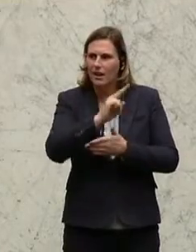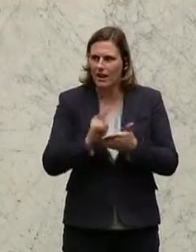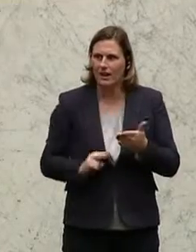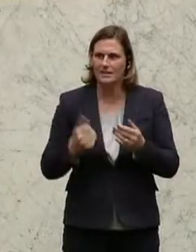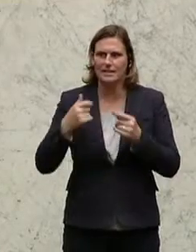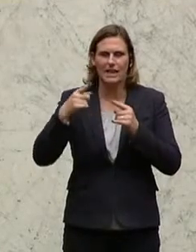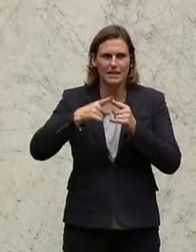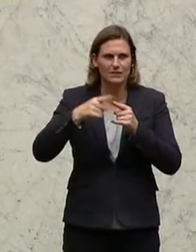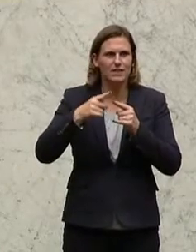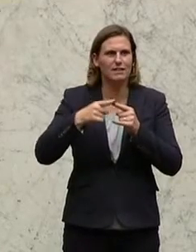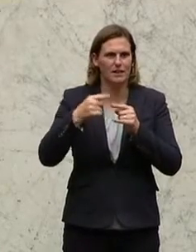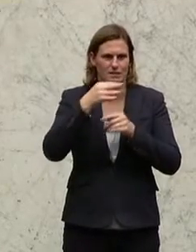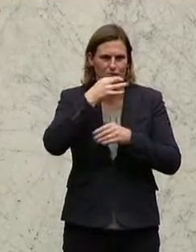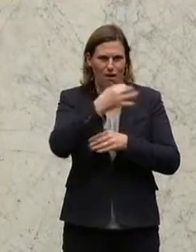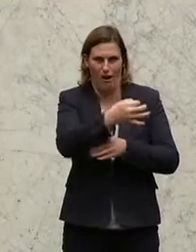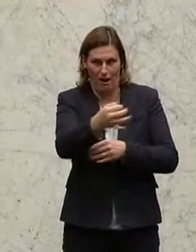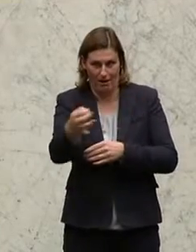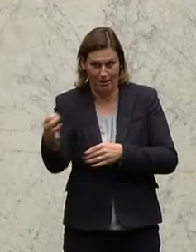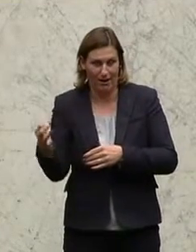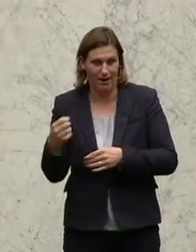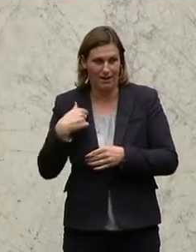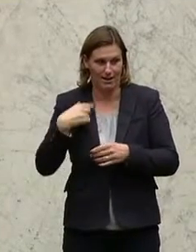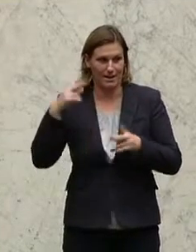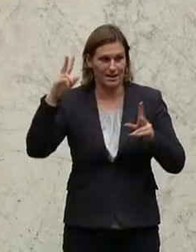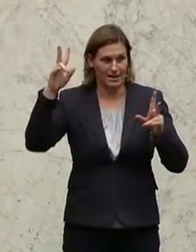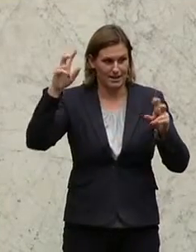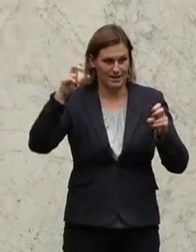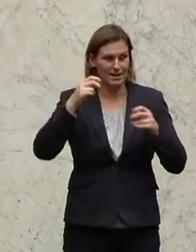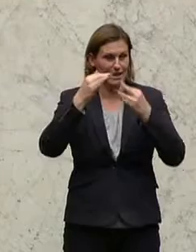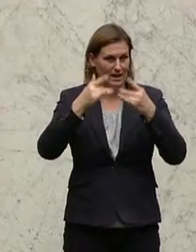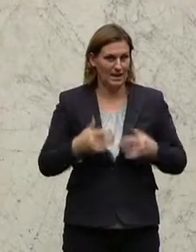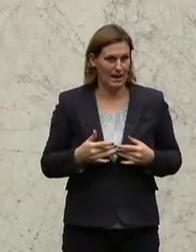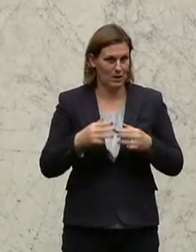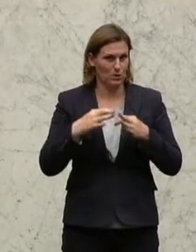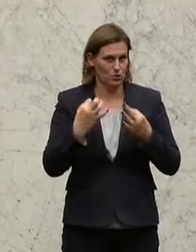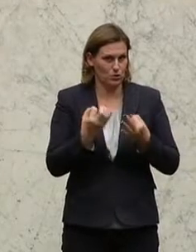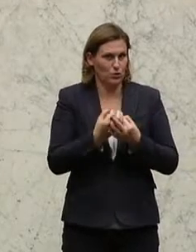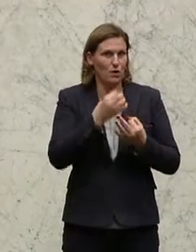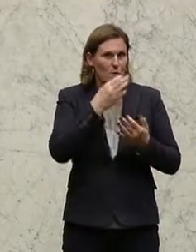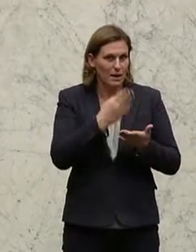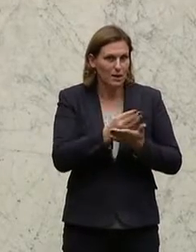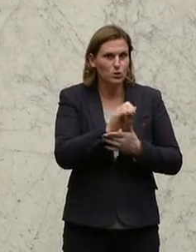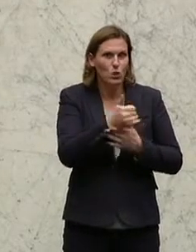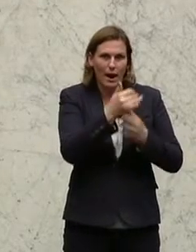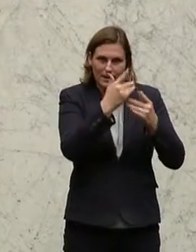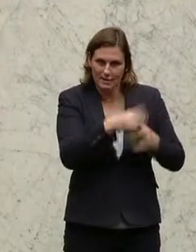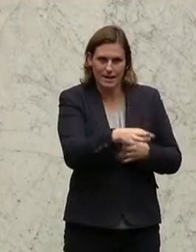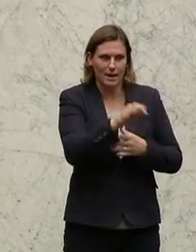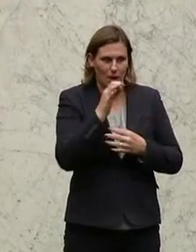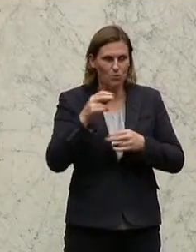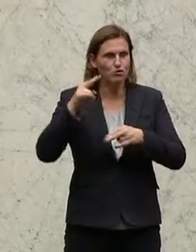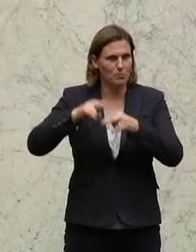Testfrage. Ja, nein, ich zitiere nur den Rechnungshofsbericht und nehme nur diese Zahl. Wir können dann eh ins Detail gehen.